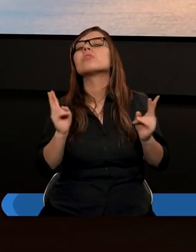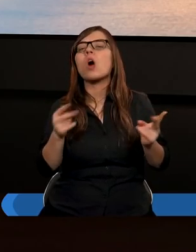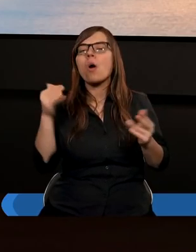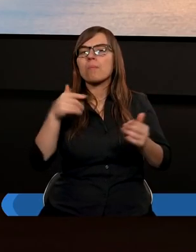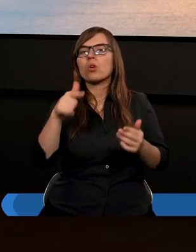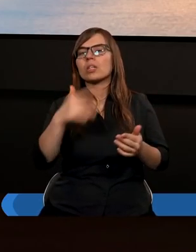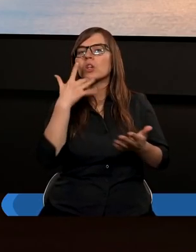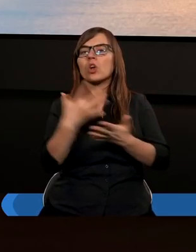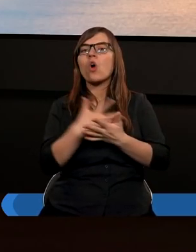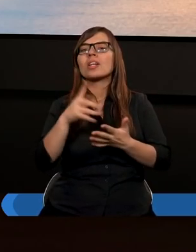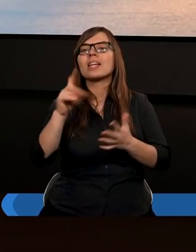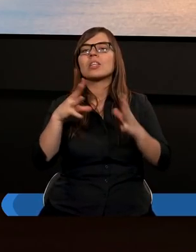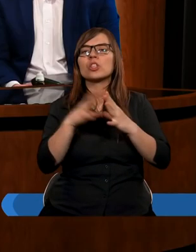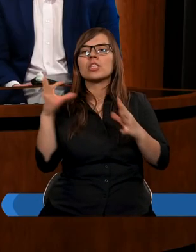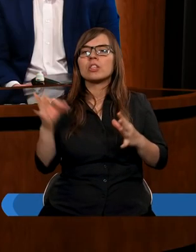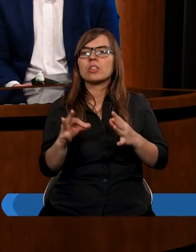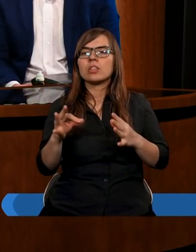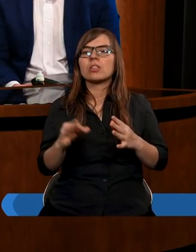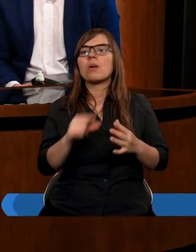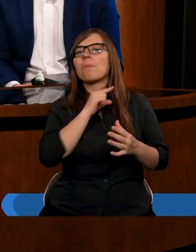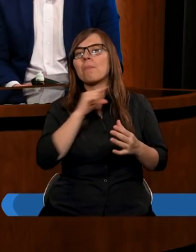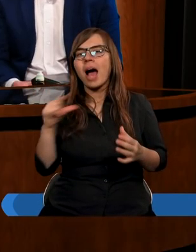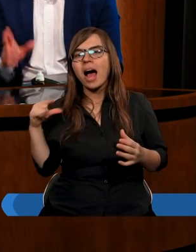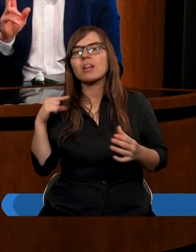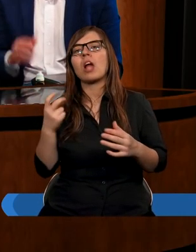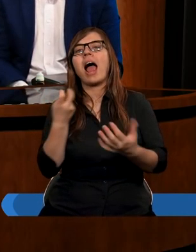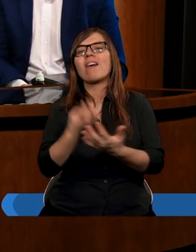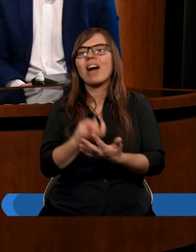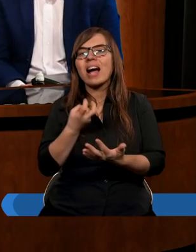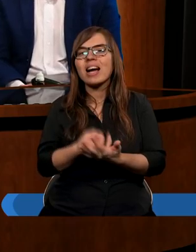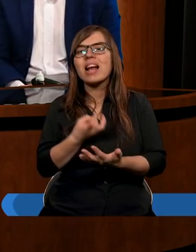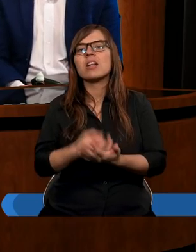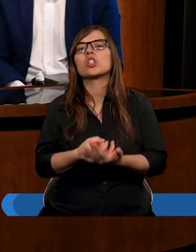kto może z tego korzystać? pastorzy, ewangeliści.